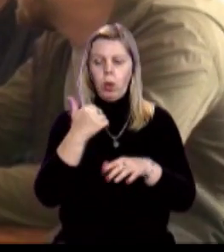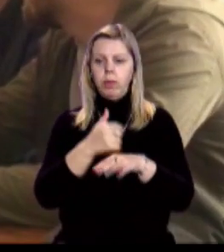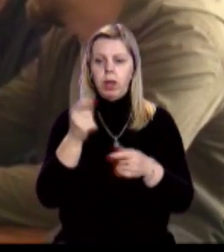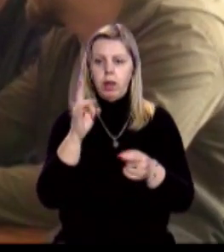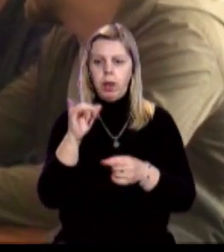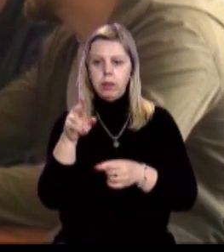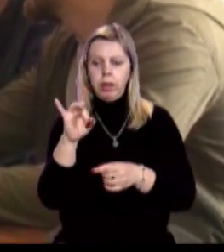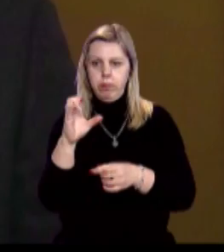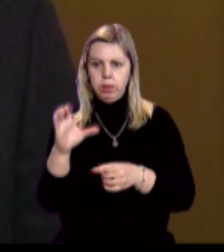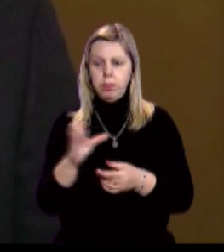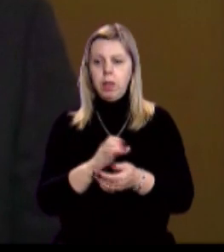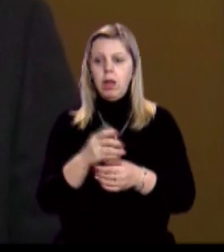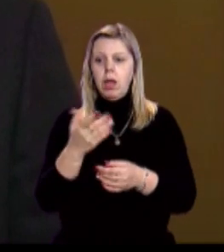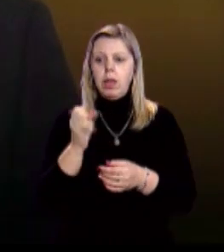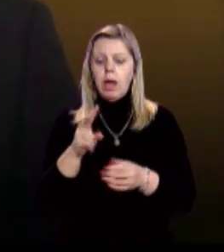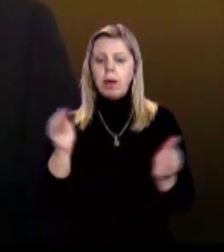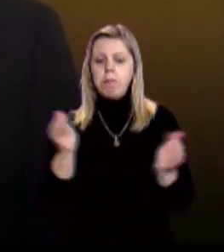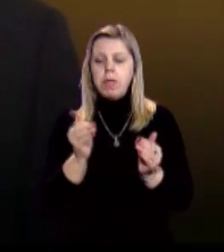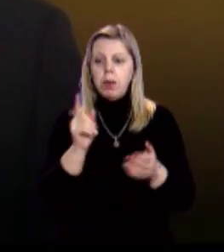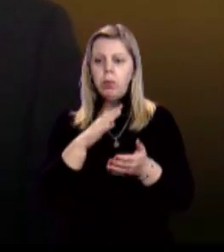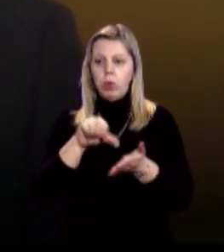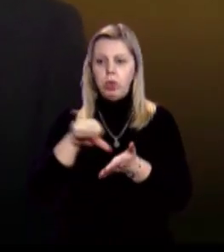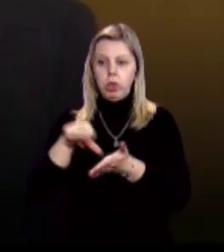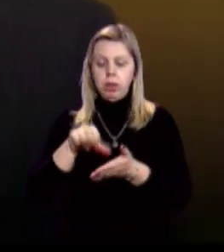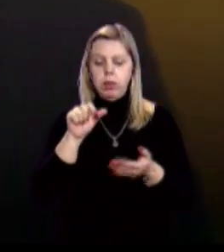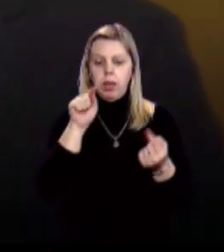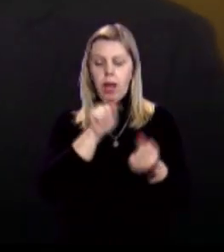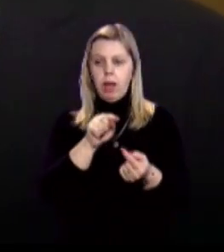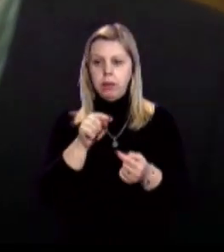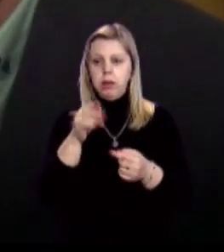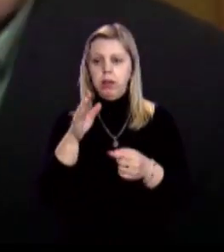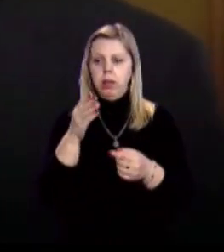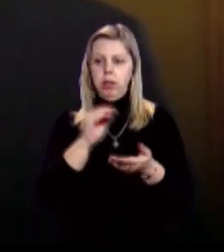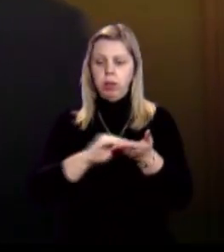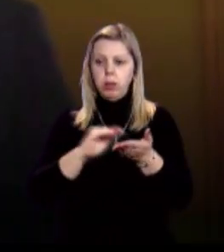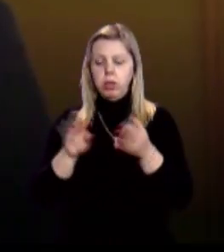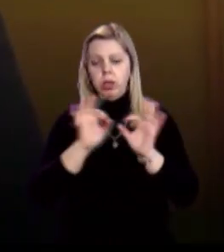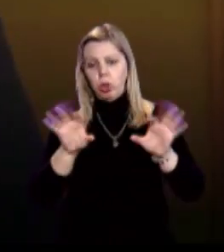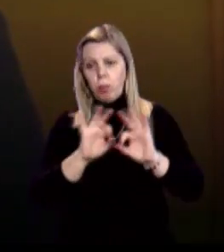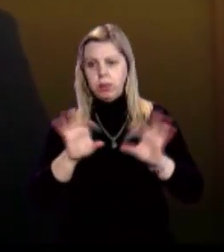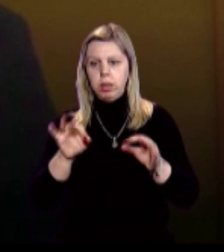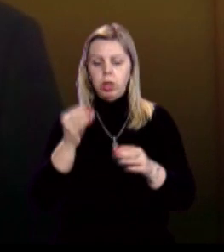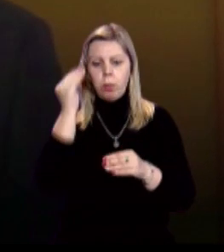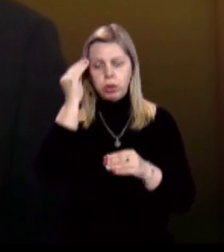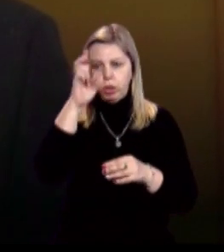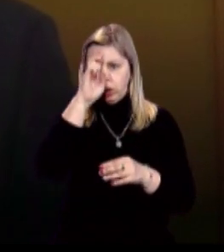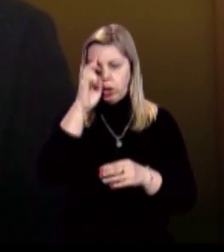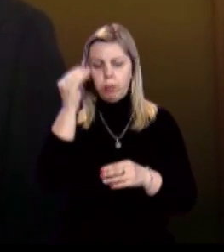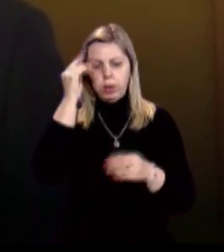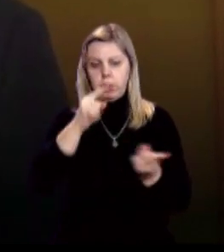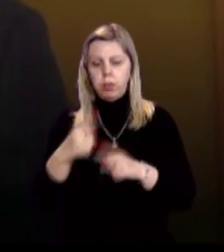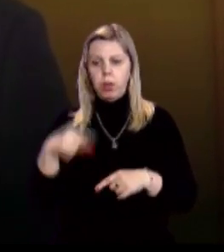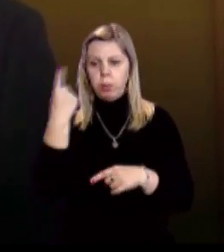облради Михайло Рівіс. «Ми, як мінімум, маємо учасникам акції розшифрувати чи пояснити позицію держави, позицію